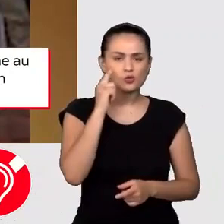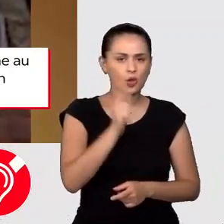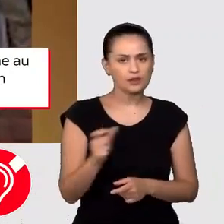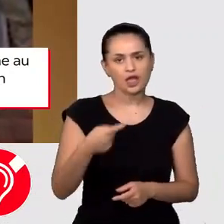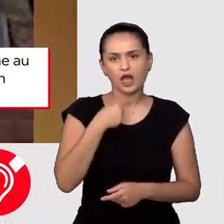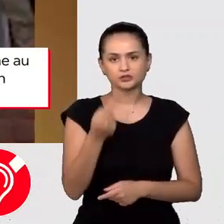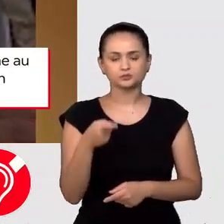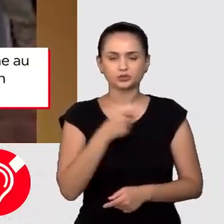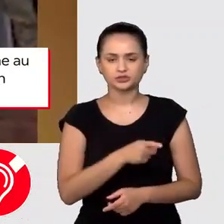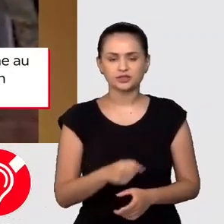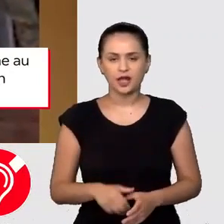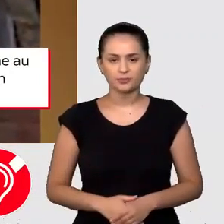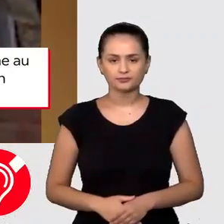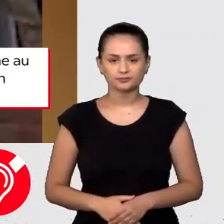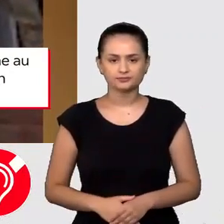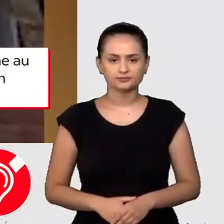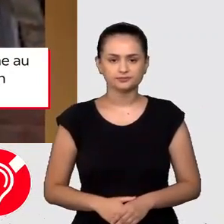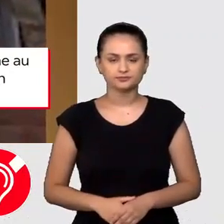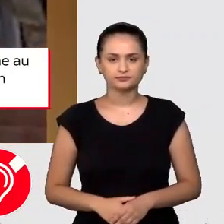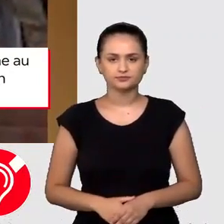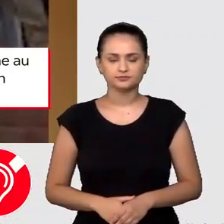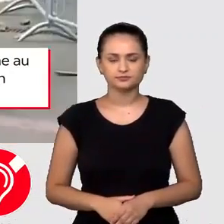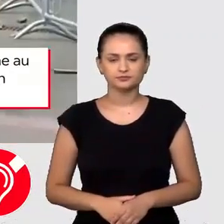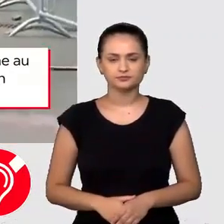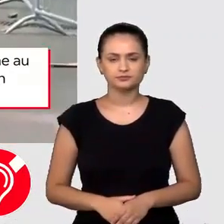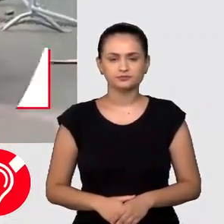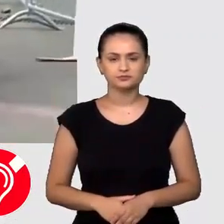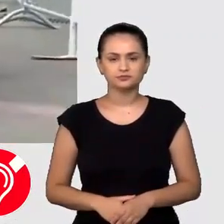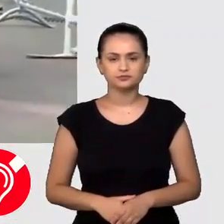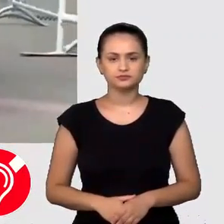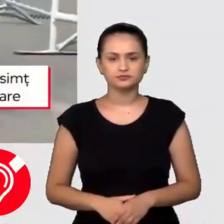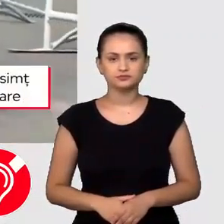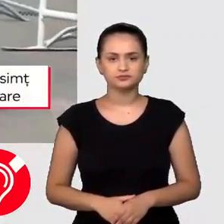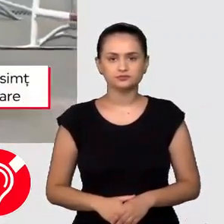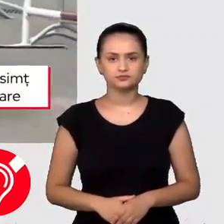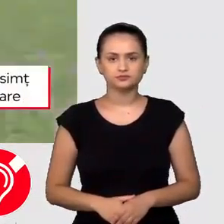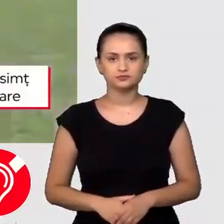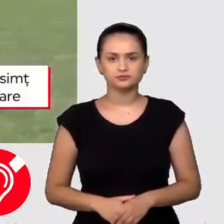întorci fără să simți tristețea și durerea oamenilor, spunea.